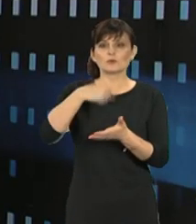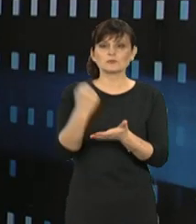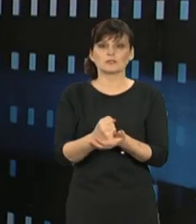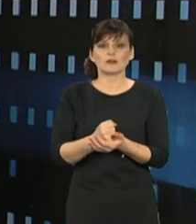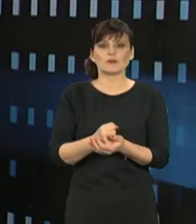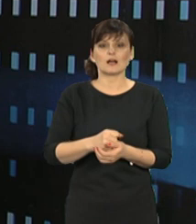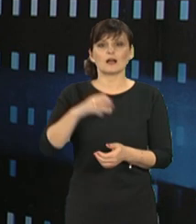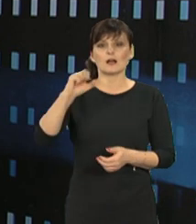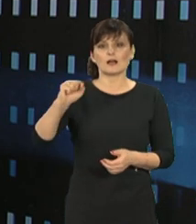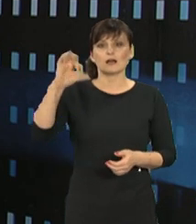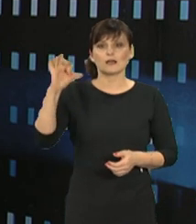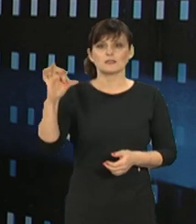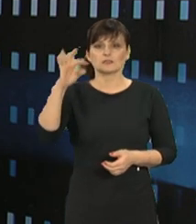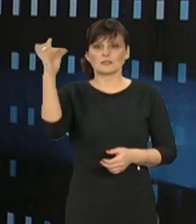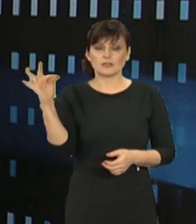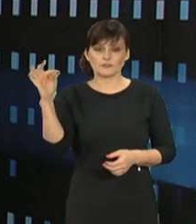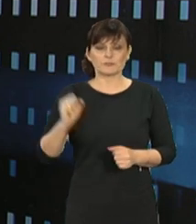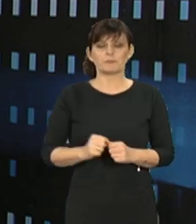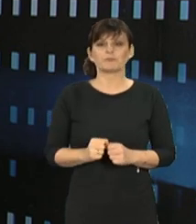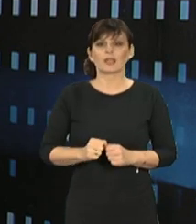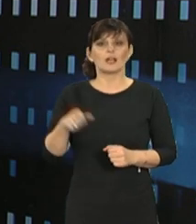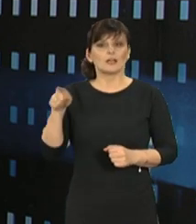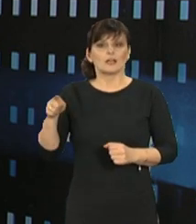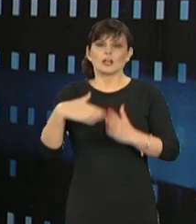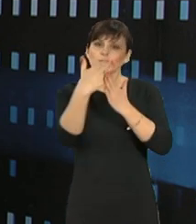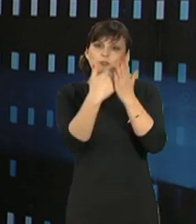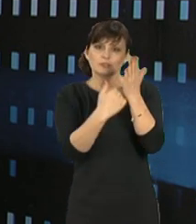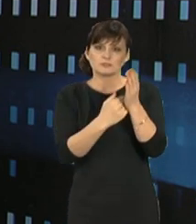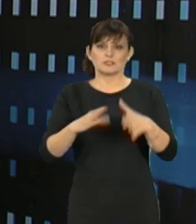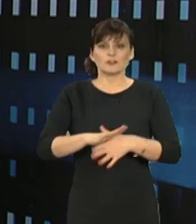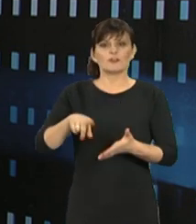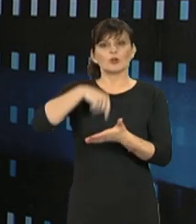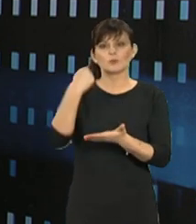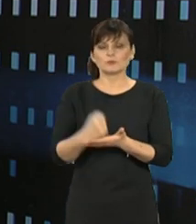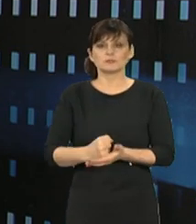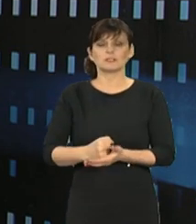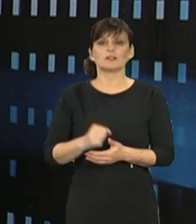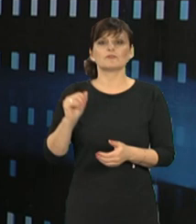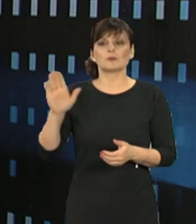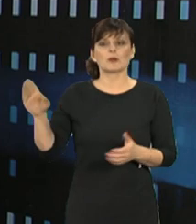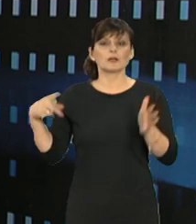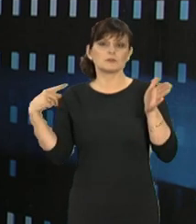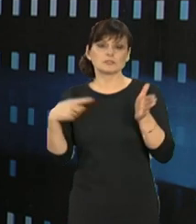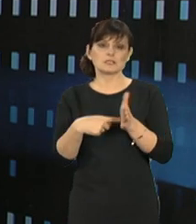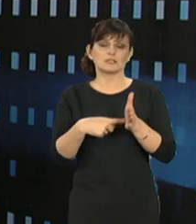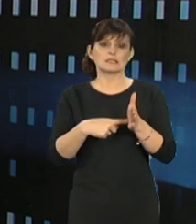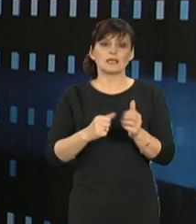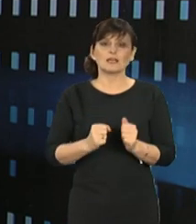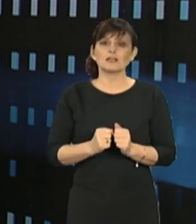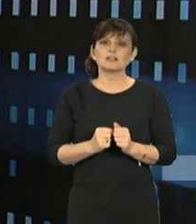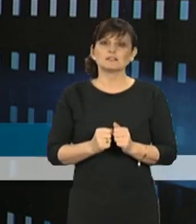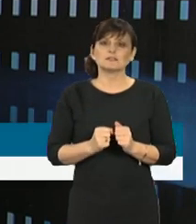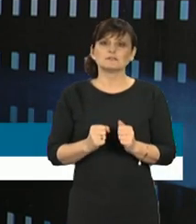ASF zwana Leks Ardanowski? Przede wszystkim przepisy zawarte w ustawie mają na celu